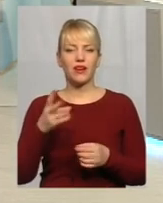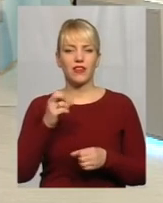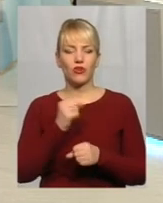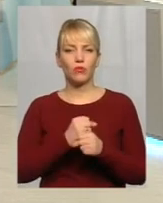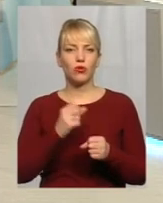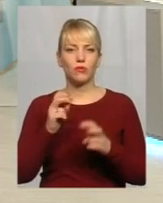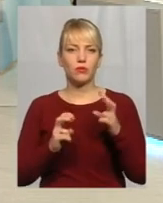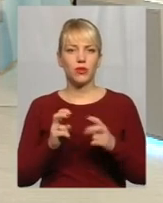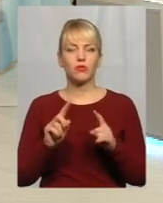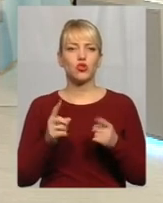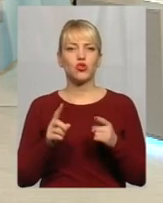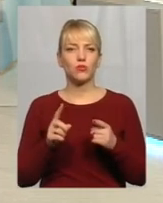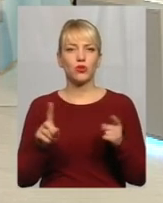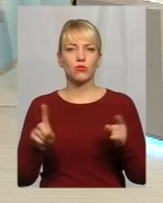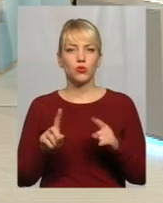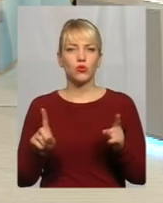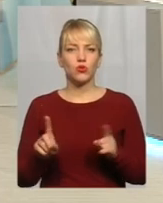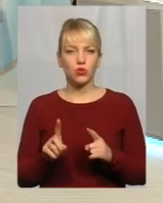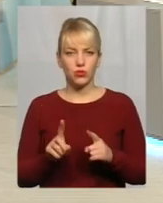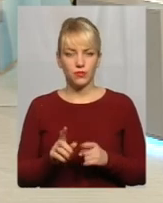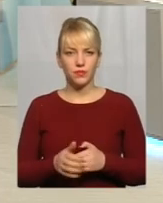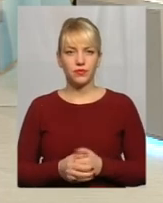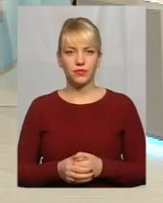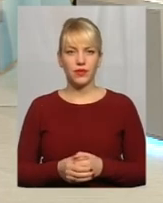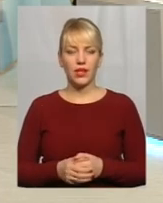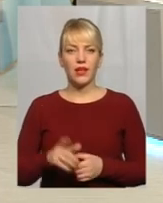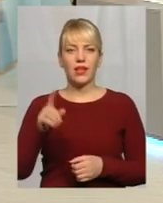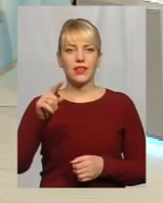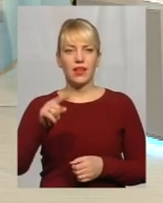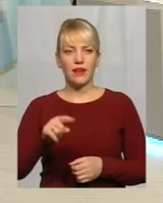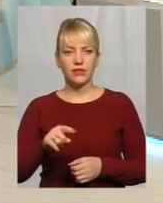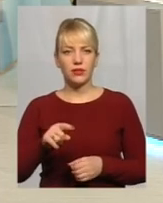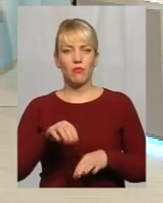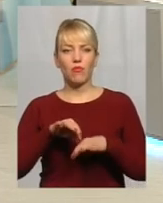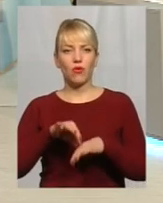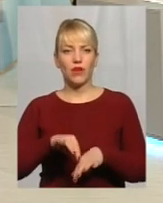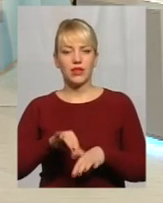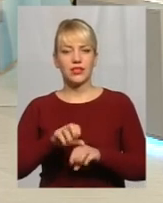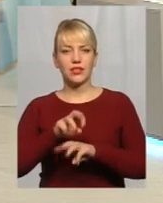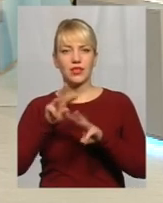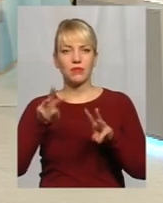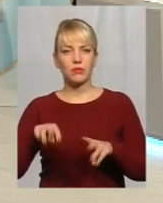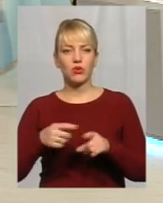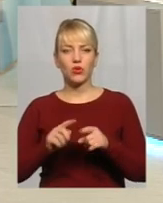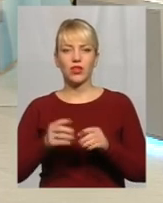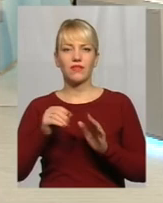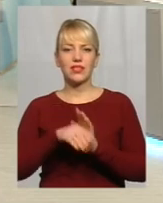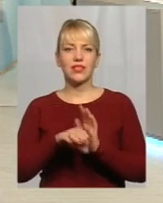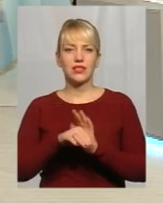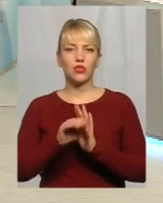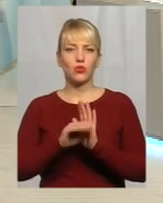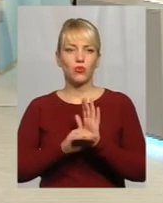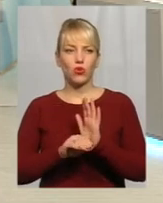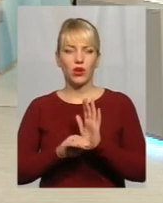Чому? Тому що навіть проведення, ну, забезпечення тої інвестиційної програми, за